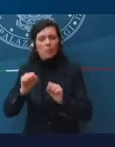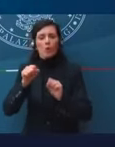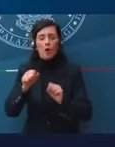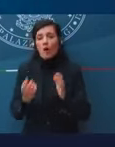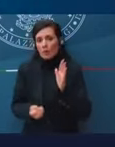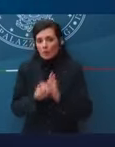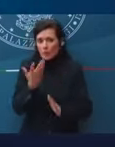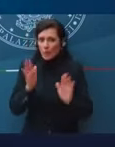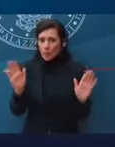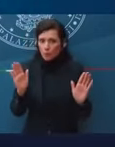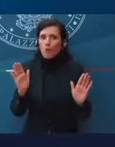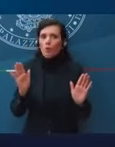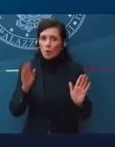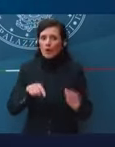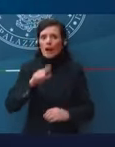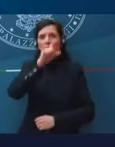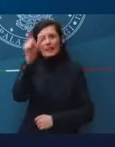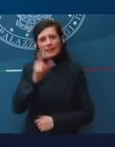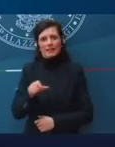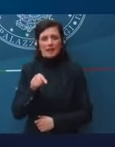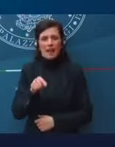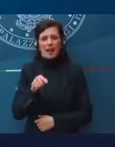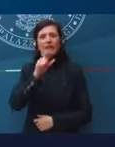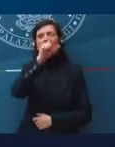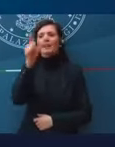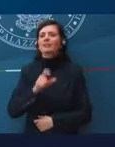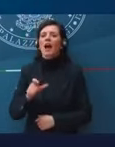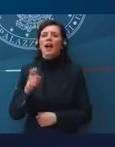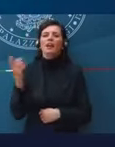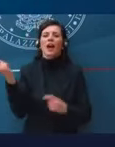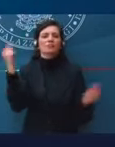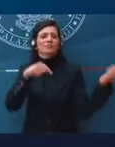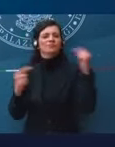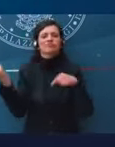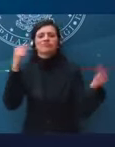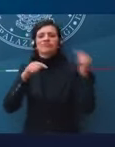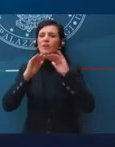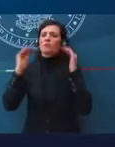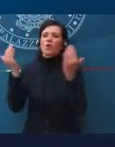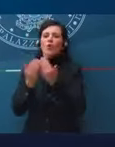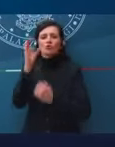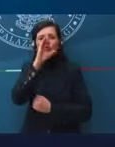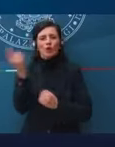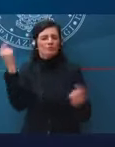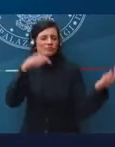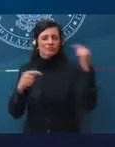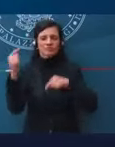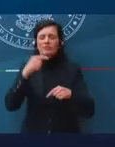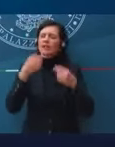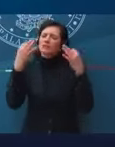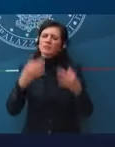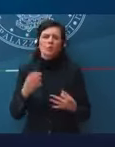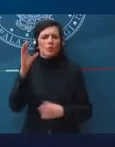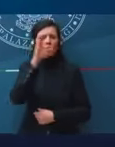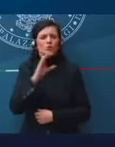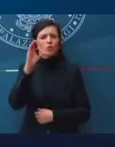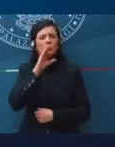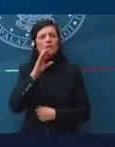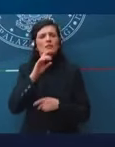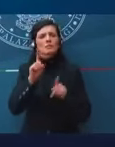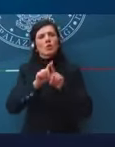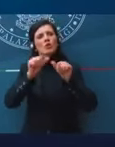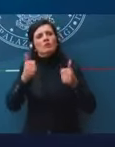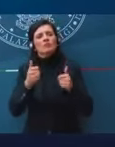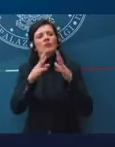è l'Italia, quindi è la meta turistica di tutto il mondo, quindi il turismo tornerà a essere un'industria